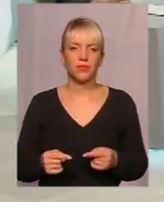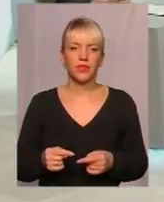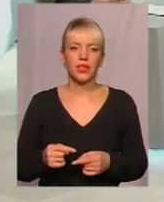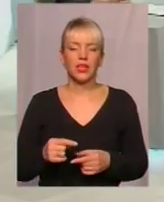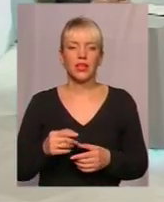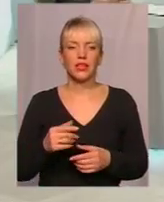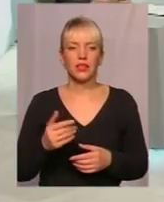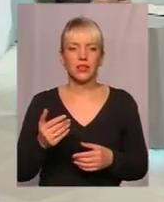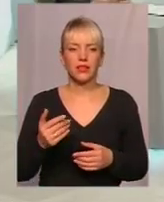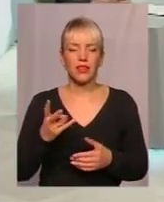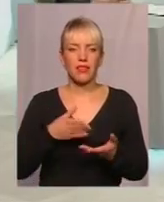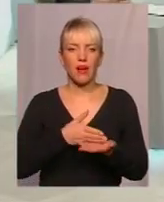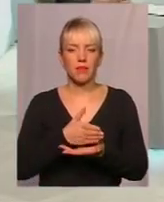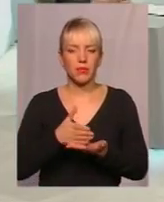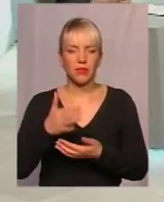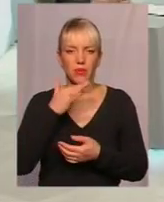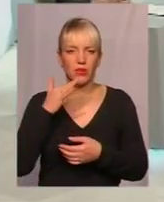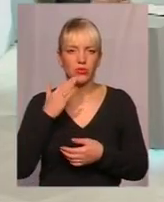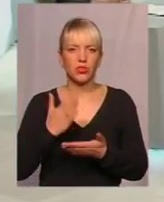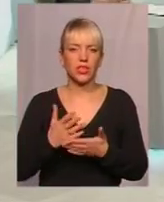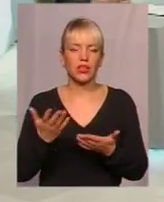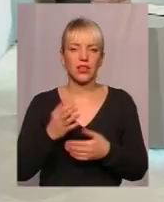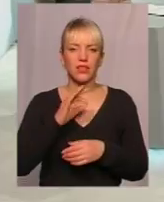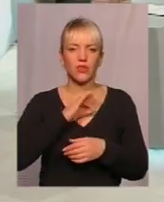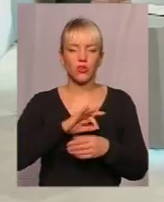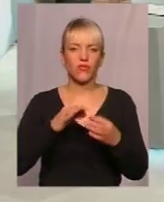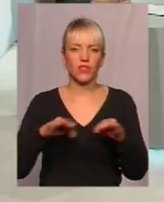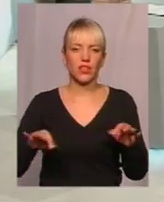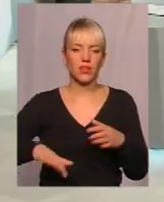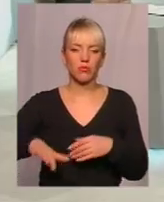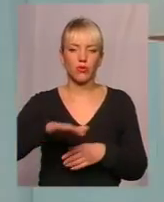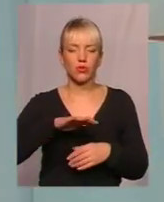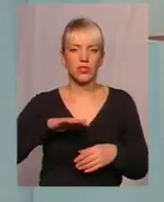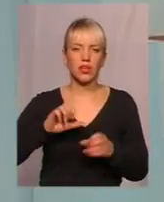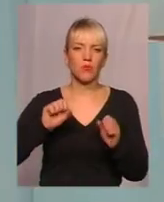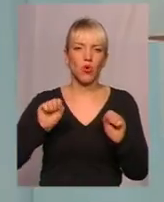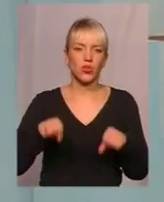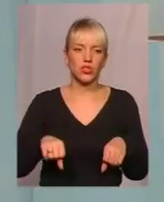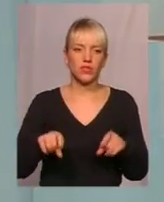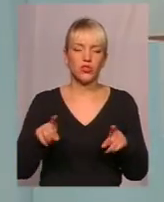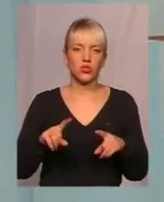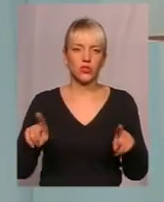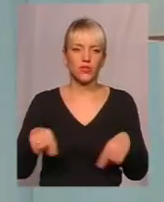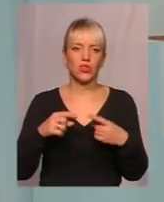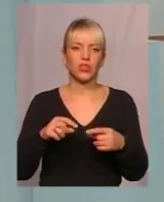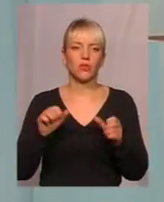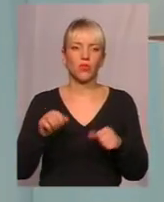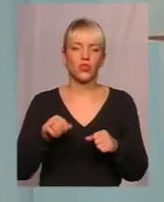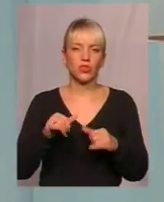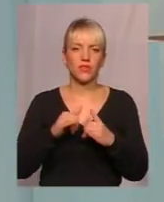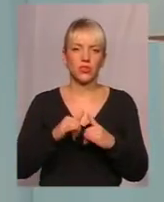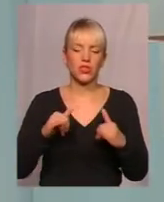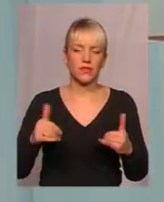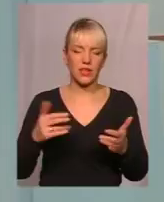але багато інших напрямків, які використовують саме такий вільний простір, можливість щось творити, можливість розвивати